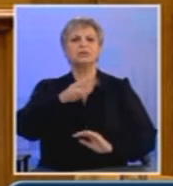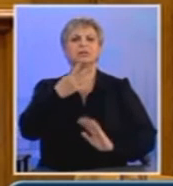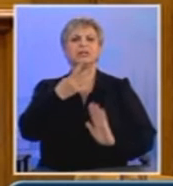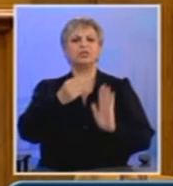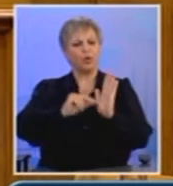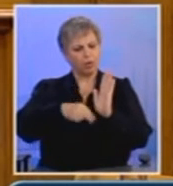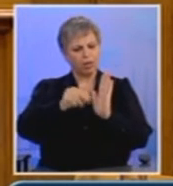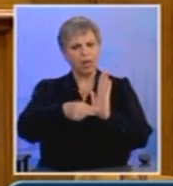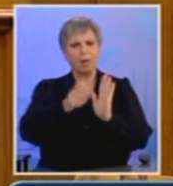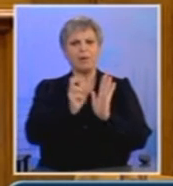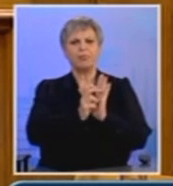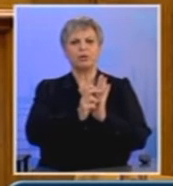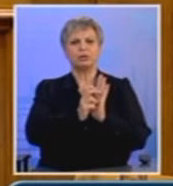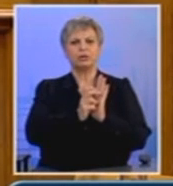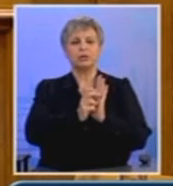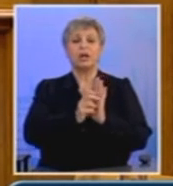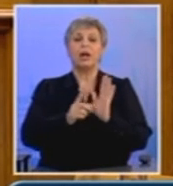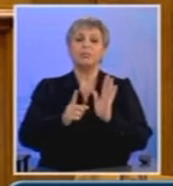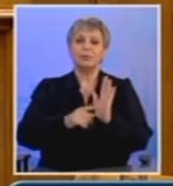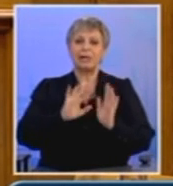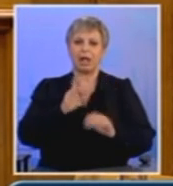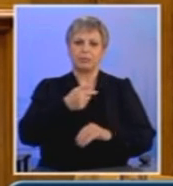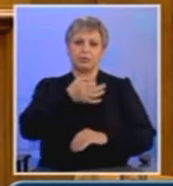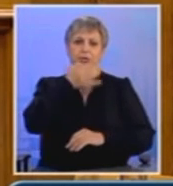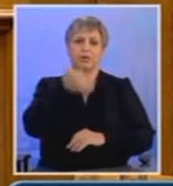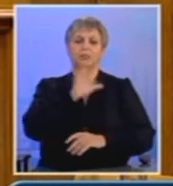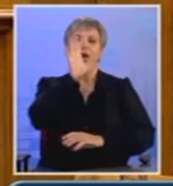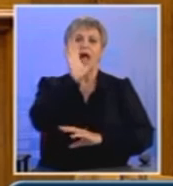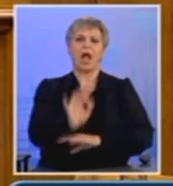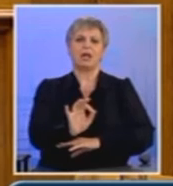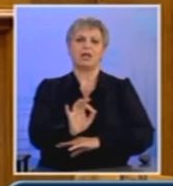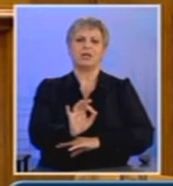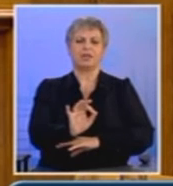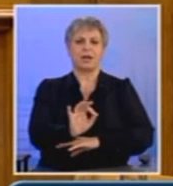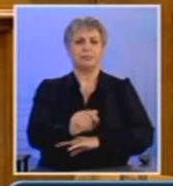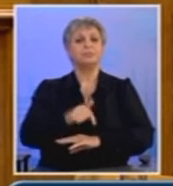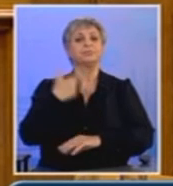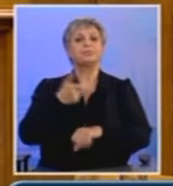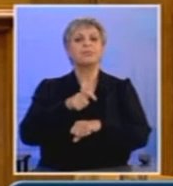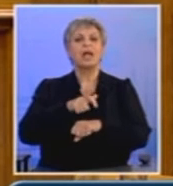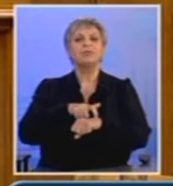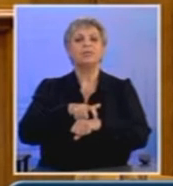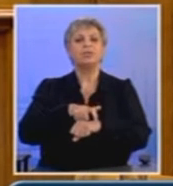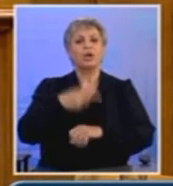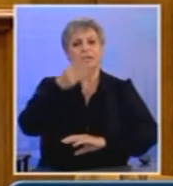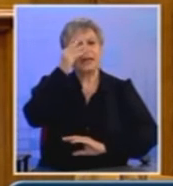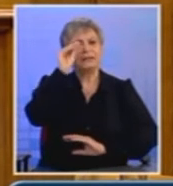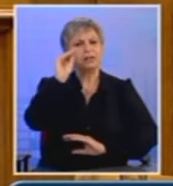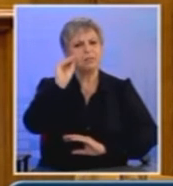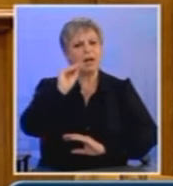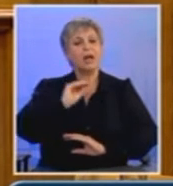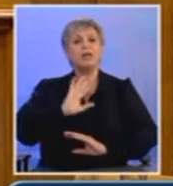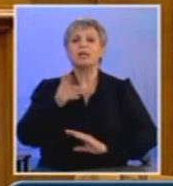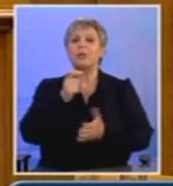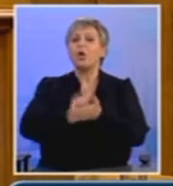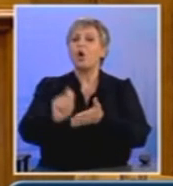αλήθειας. Αυτή η ώρα έφτασε για σας κύριε Τσίπρα. Ελπίζω από κάποιο γραφείο που είστε